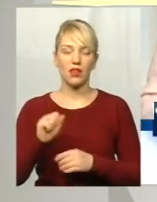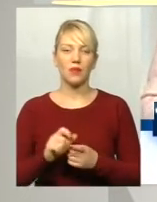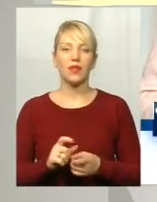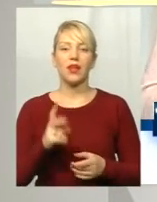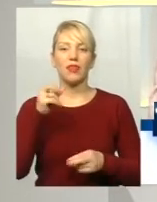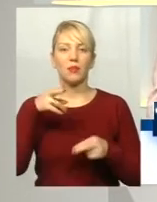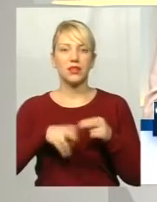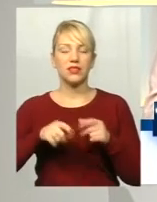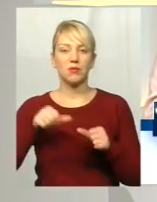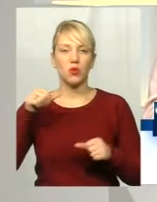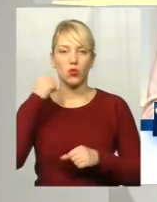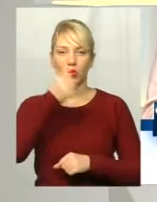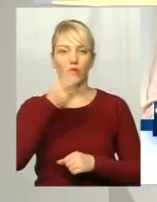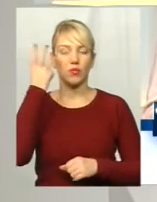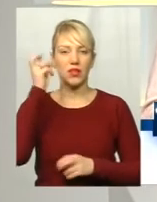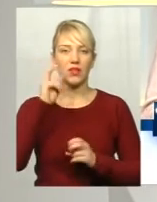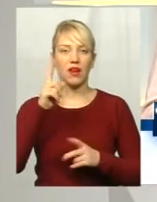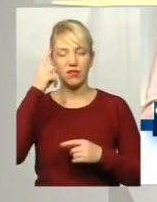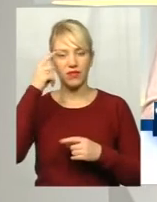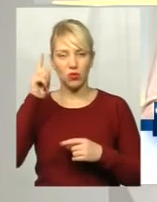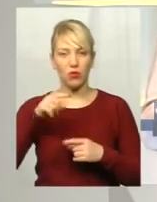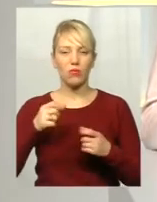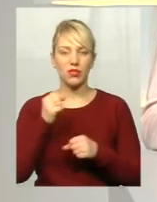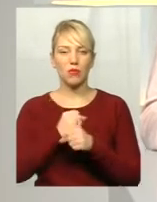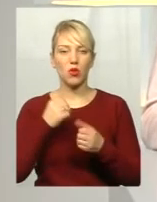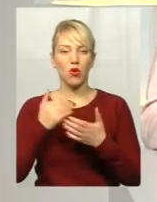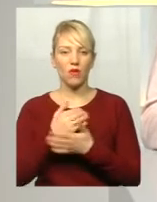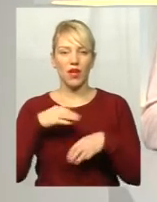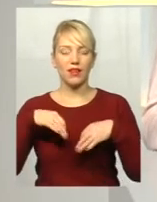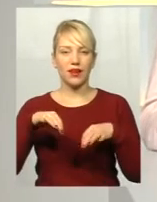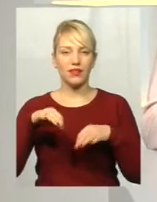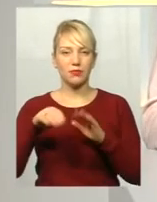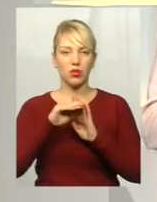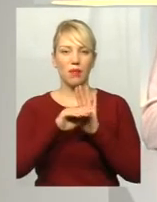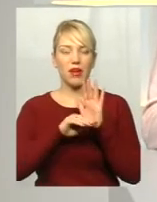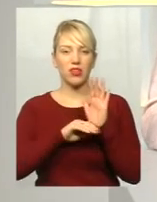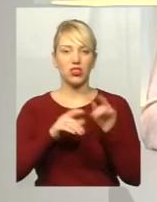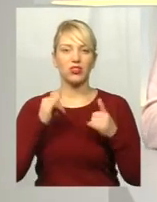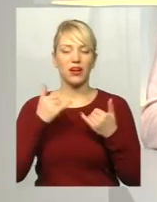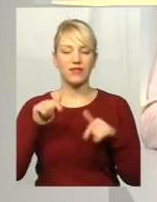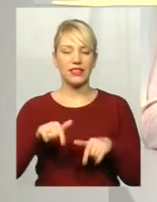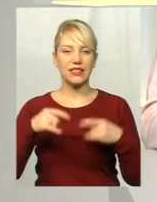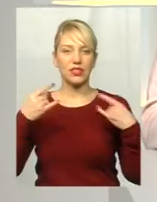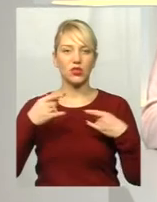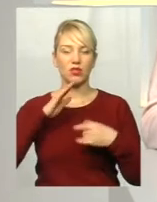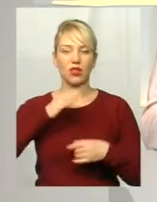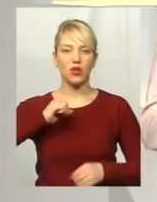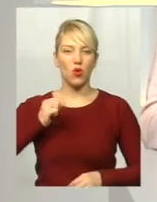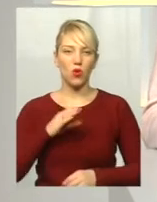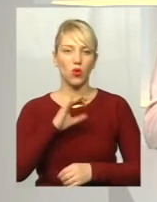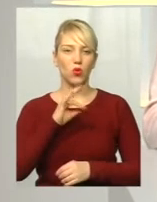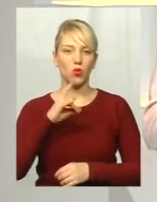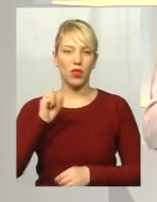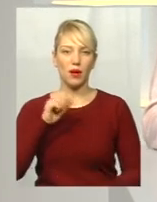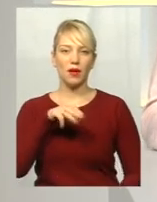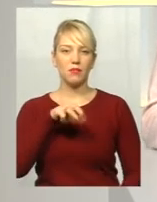Наприкінці минулого року в Хмельницькому, як відомо, запрацювала нова транспортна мережа. В цій студії моя колега Юна Мітрашко розмовляла про